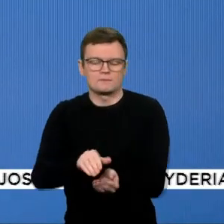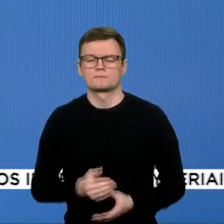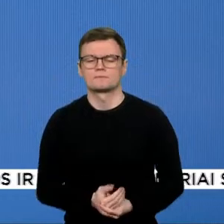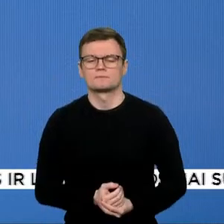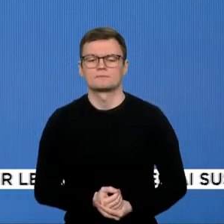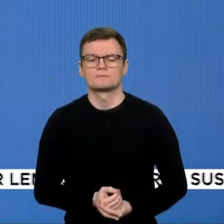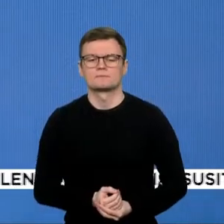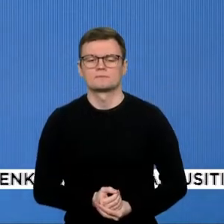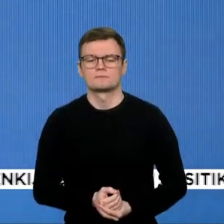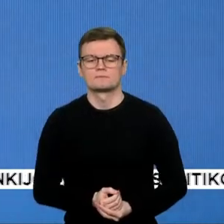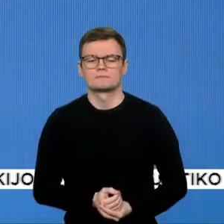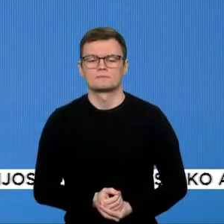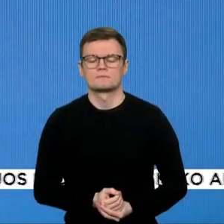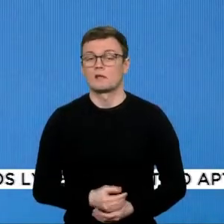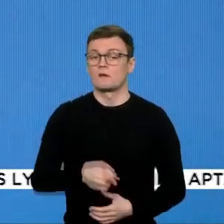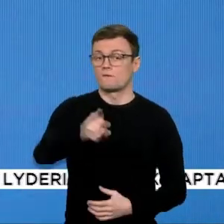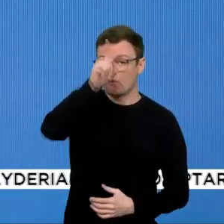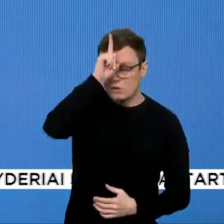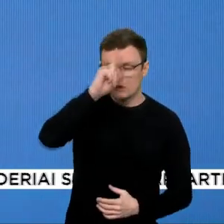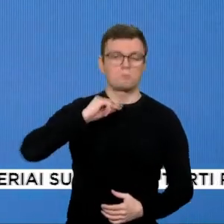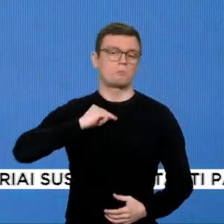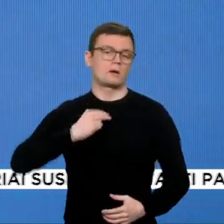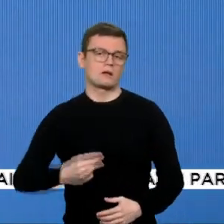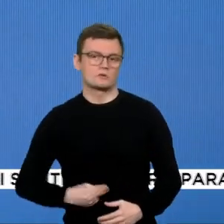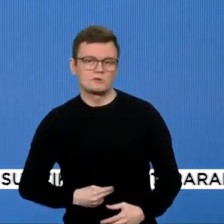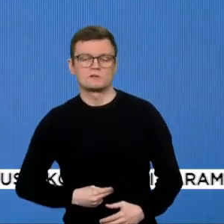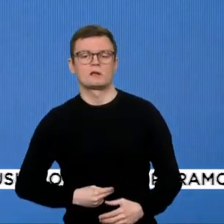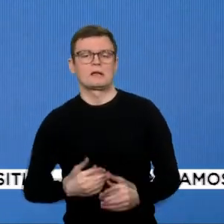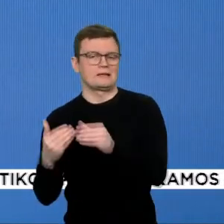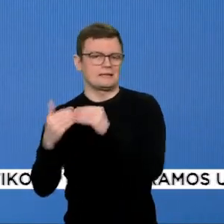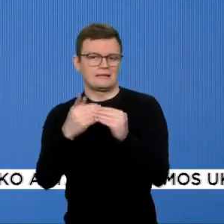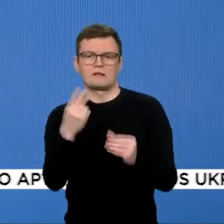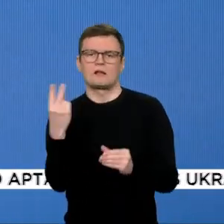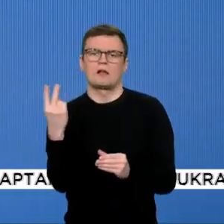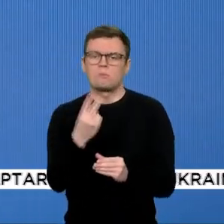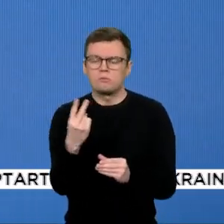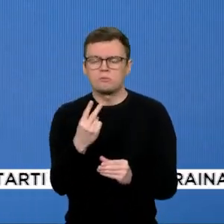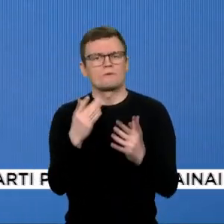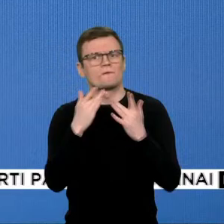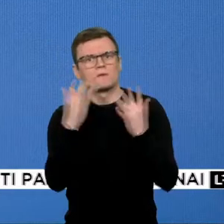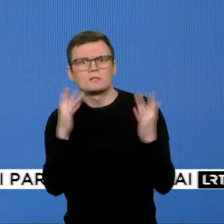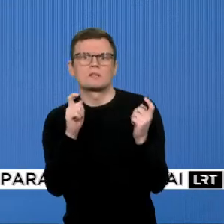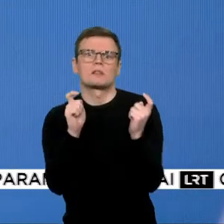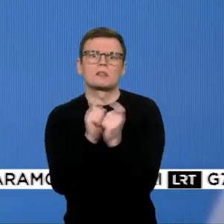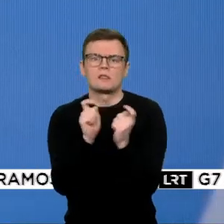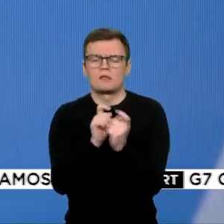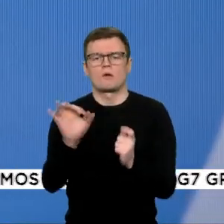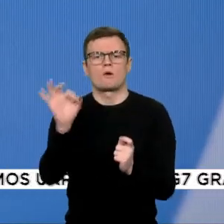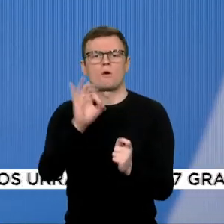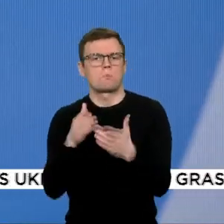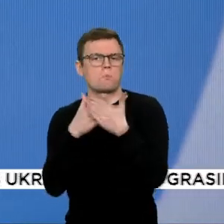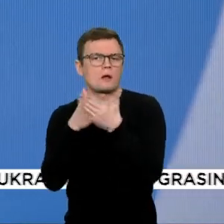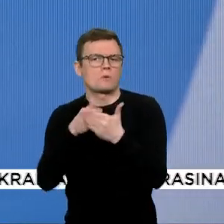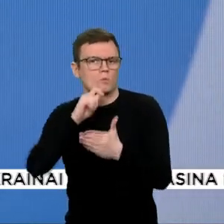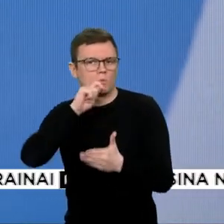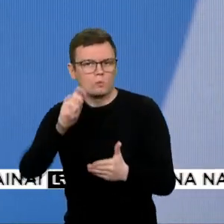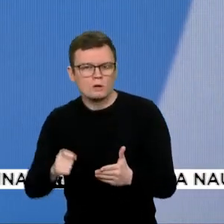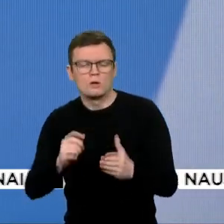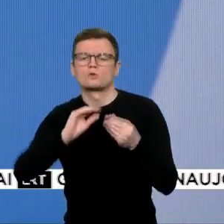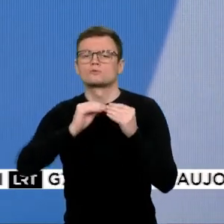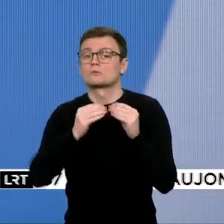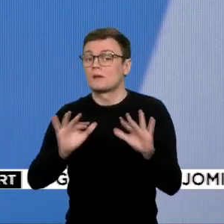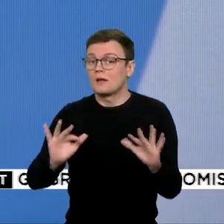Pokėtijos ir prancūzijos lyderiai po viešo ginčio dėl paramos Ukrainai sako, sutarė atimti iš Rusijos pergalę.